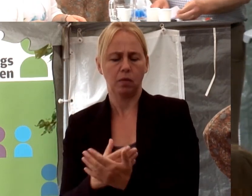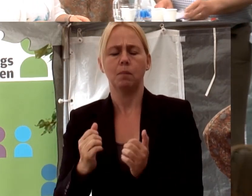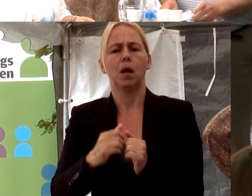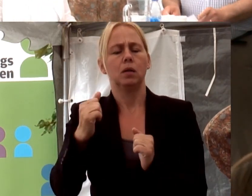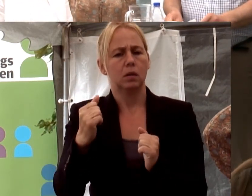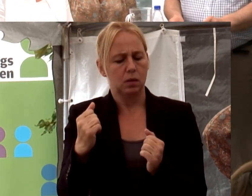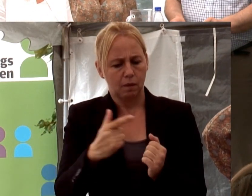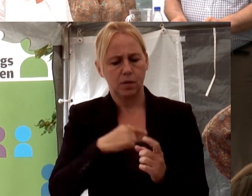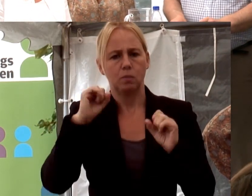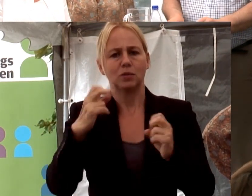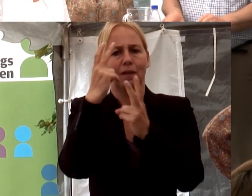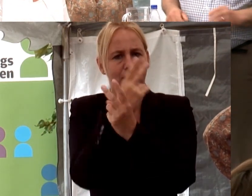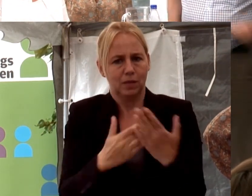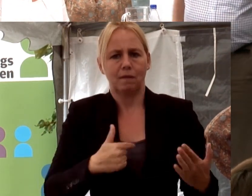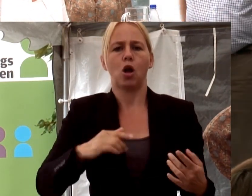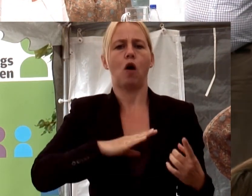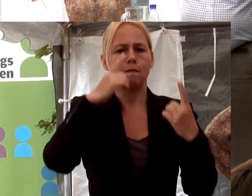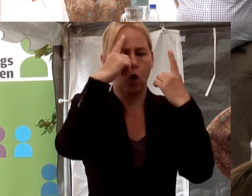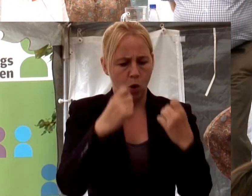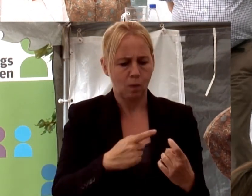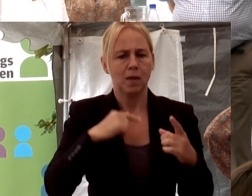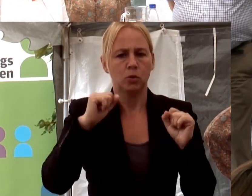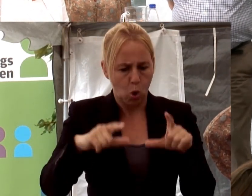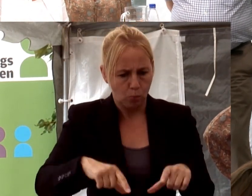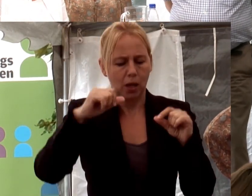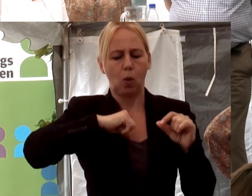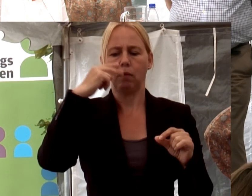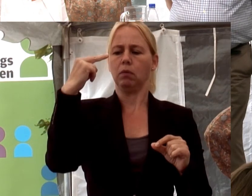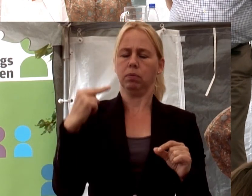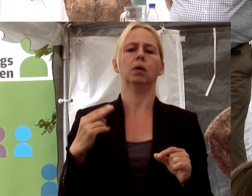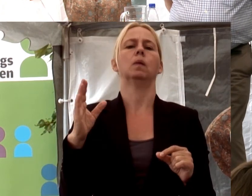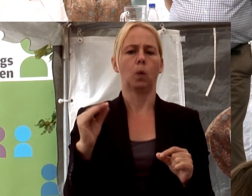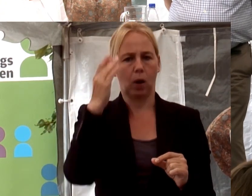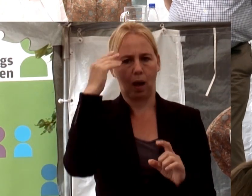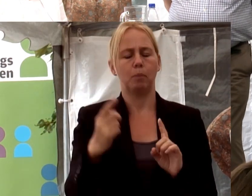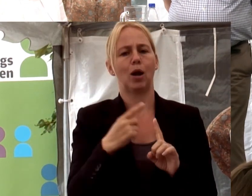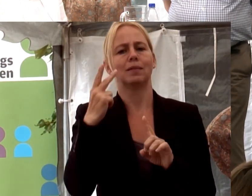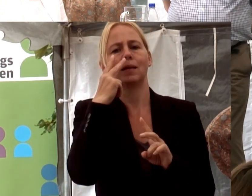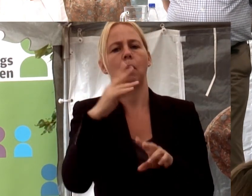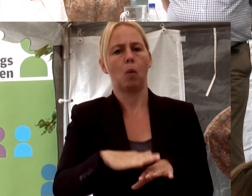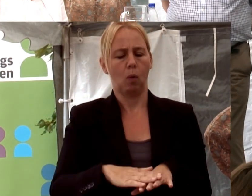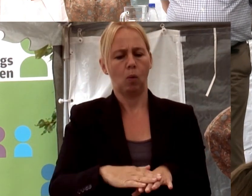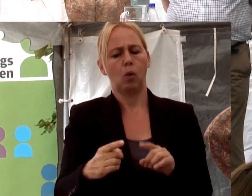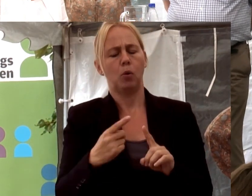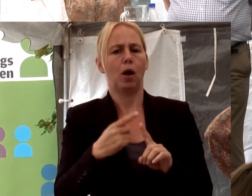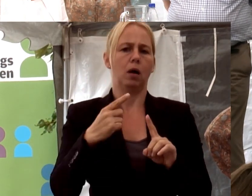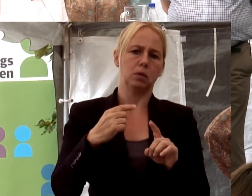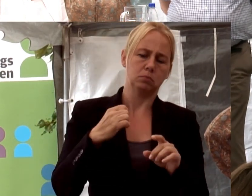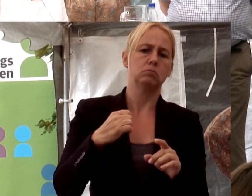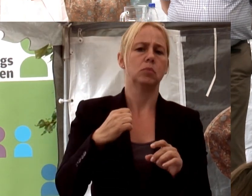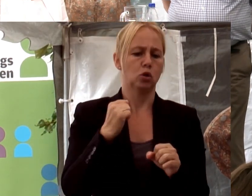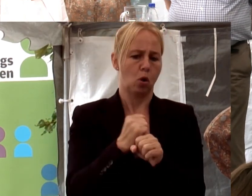vi måste på något sätt visa att vi har fördomar. Vi måste upptäcka att vi har fördomar. Först då så kan du börja titta på det ifrågasätta och